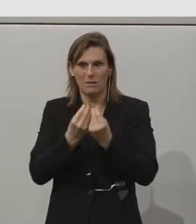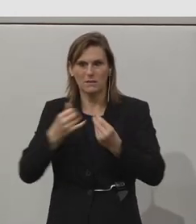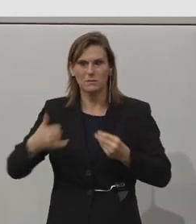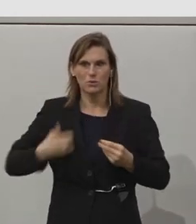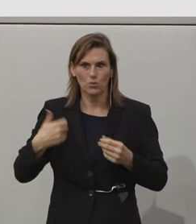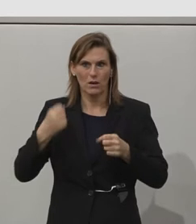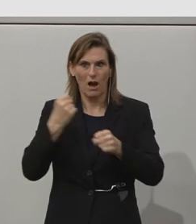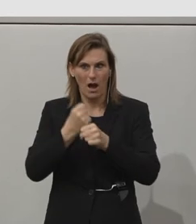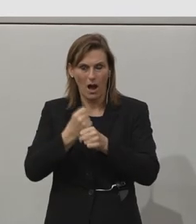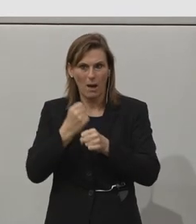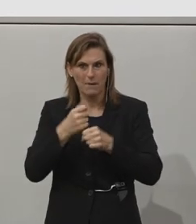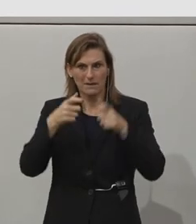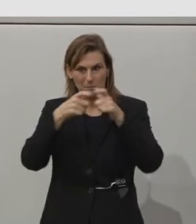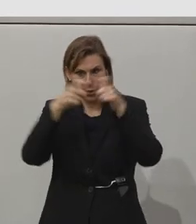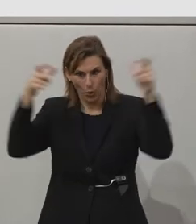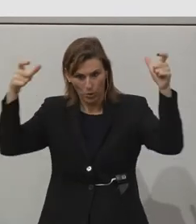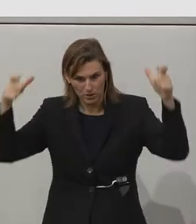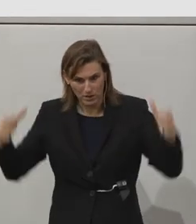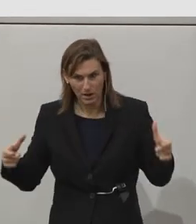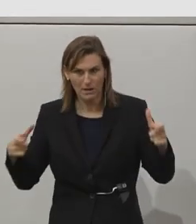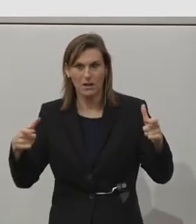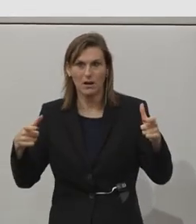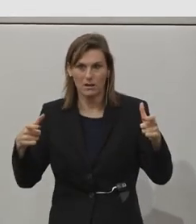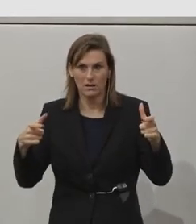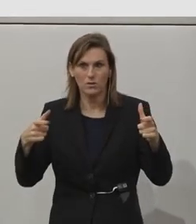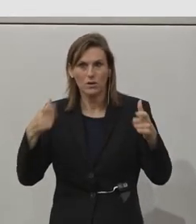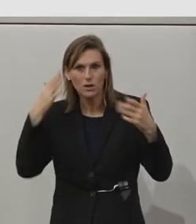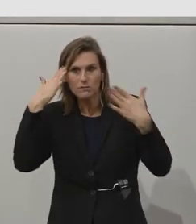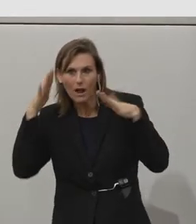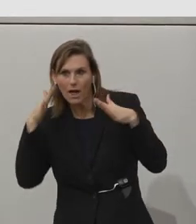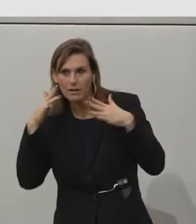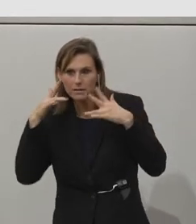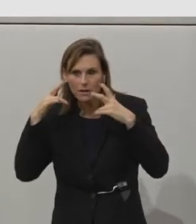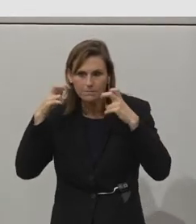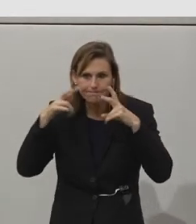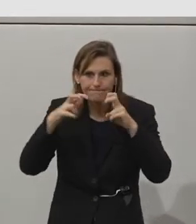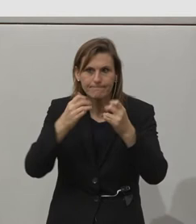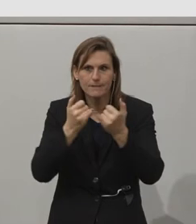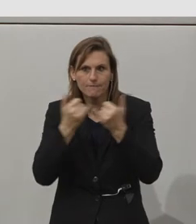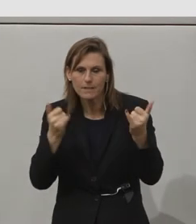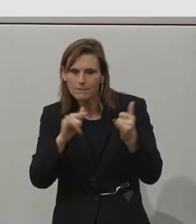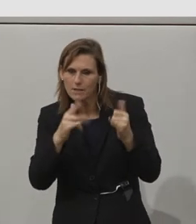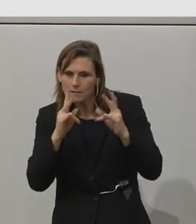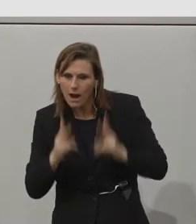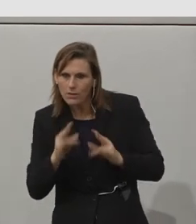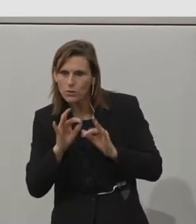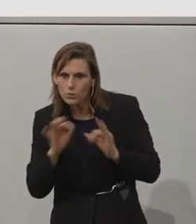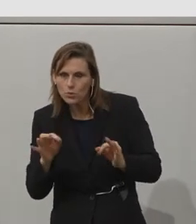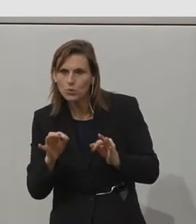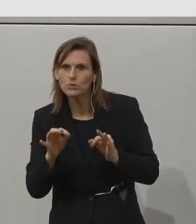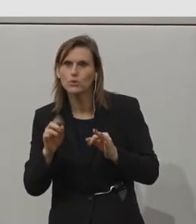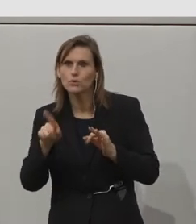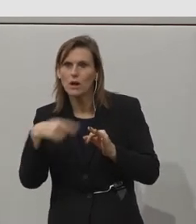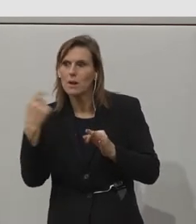arbeiten im Container und mit ihnen gemeinsam die Talente erforschen. Und wir werden sie anschließend zu